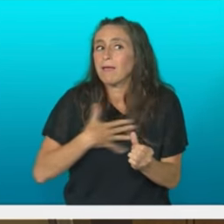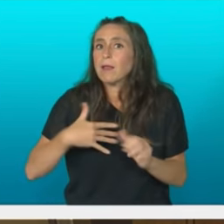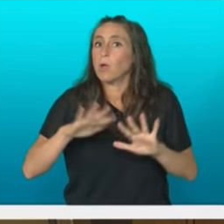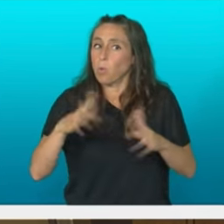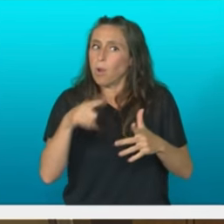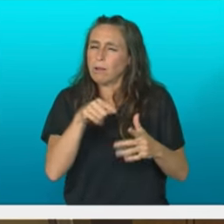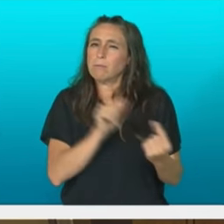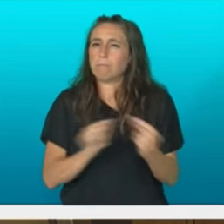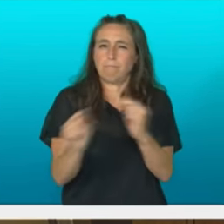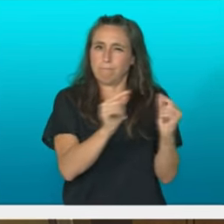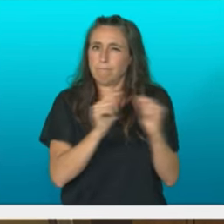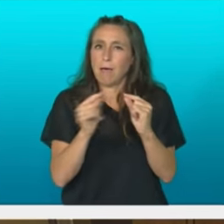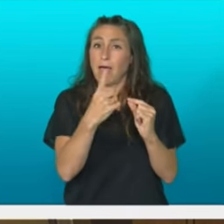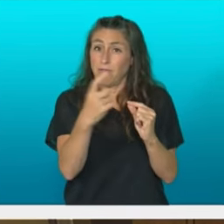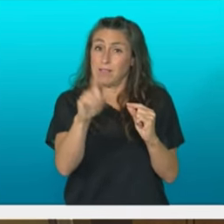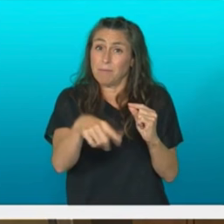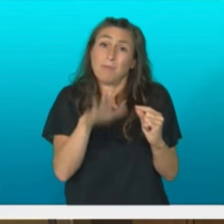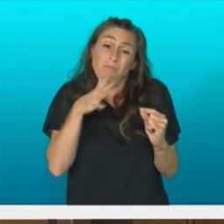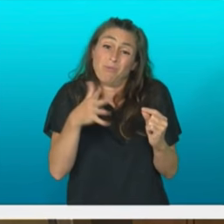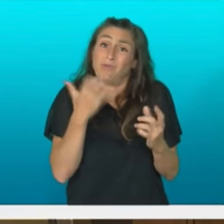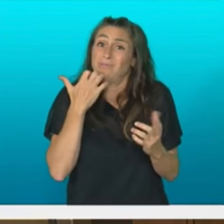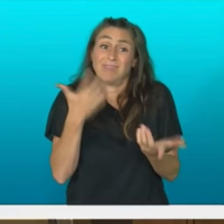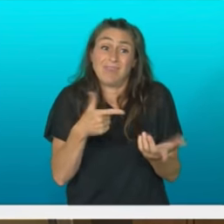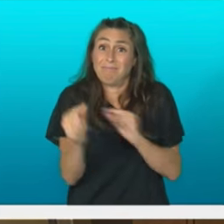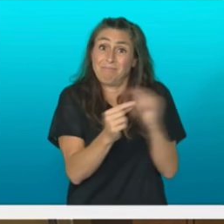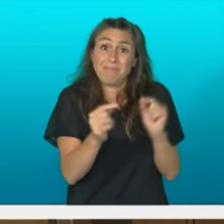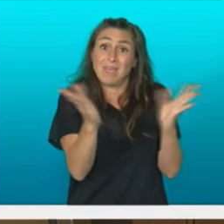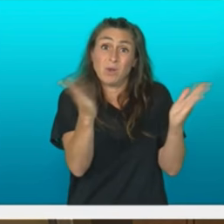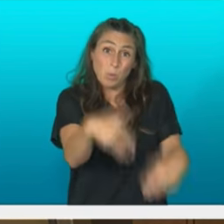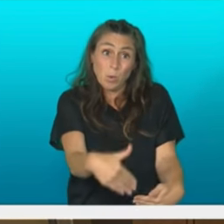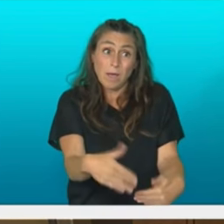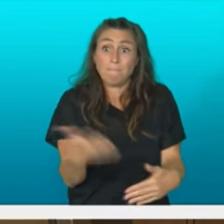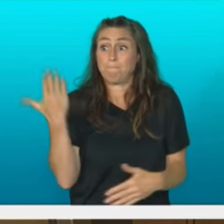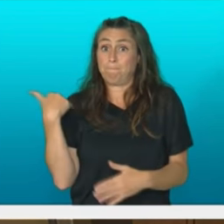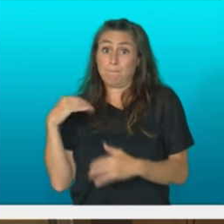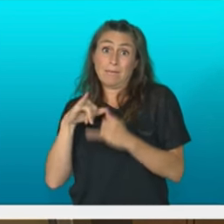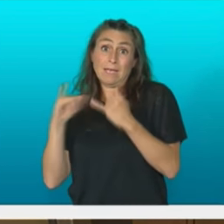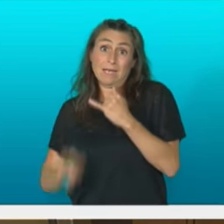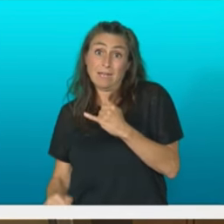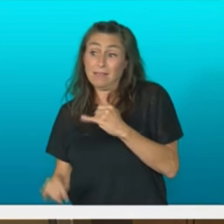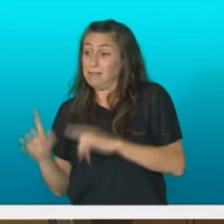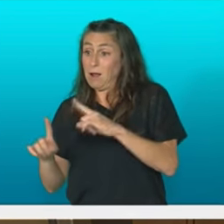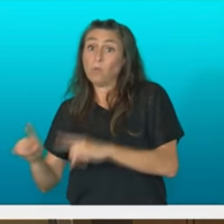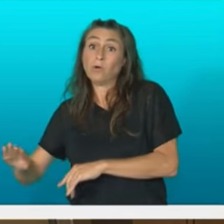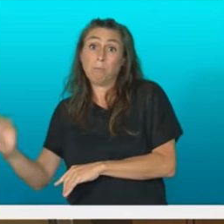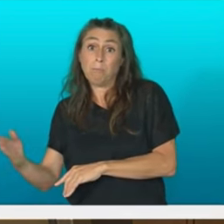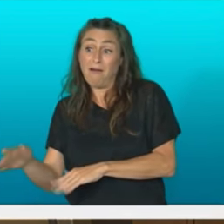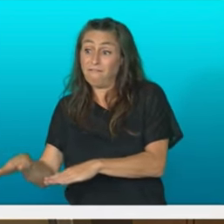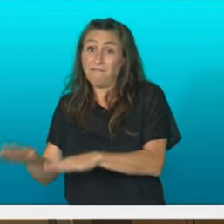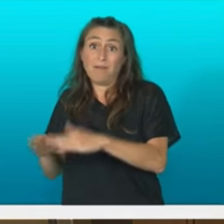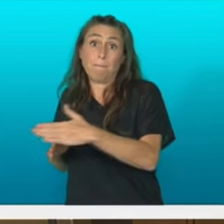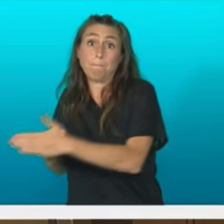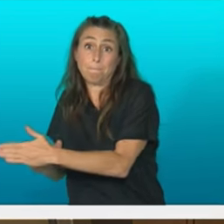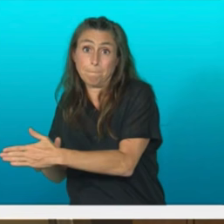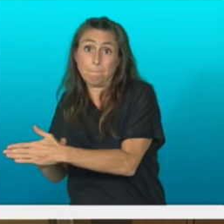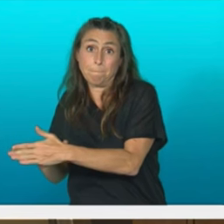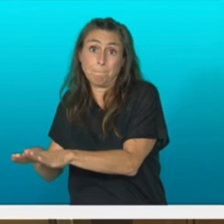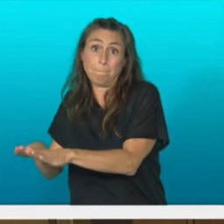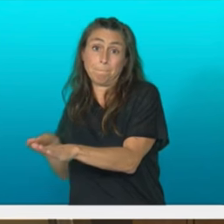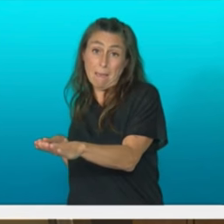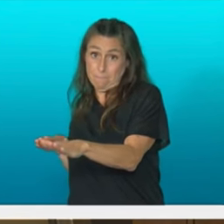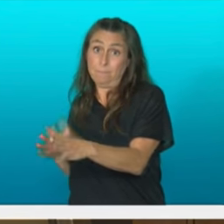Beste lagartatzen dalako aurreko krisian bezala batzuk beti ezin aurrera egin geratzen direla. Eta inor atzera